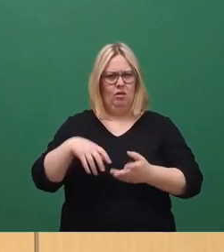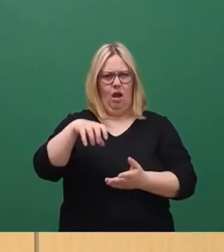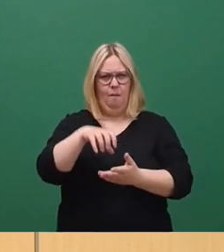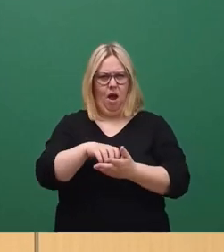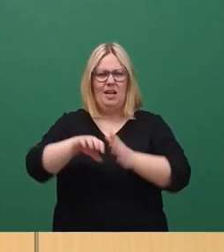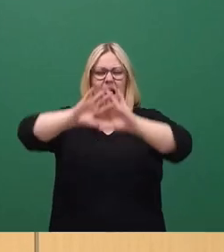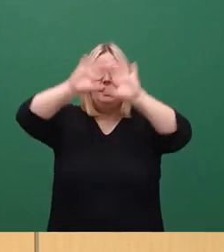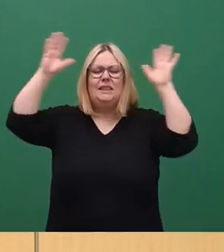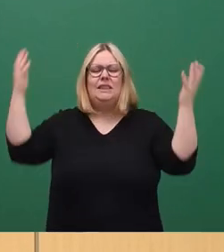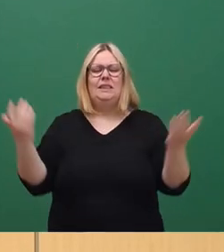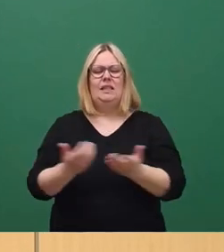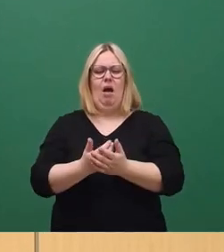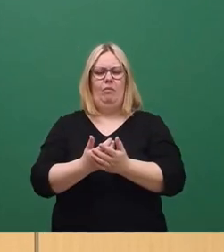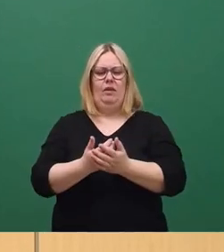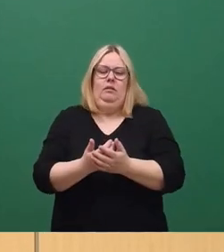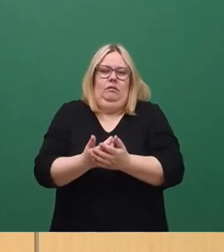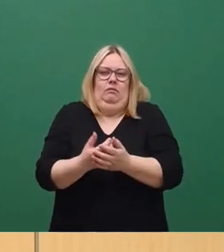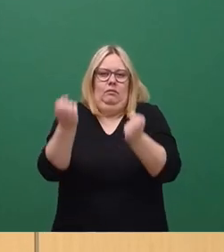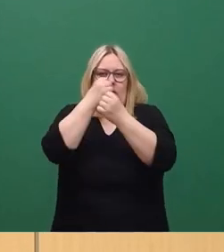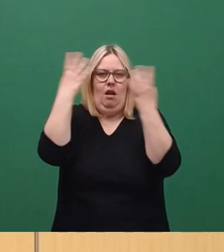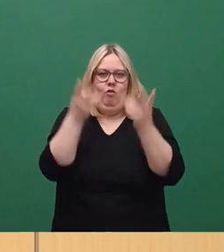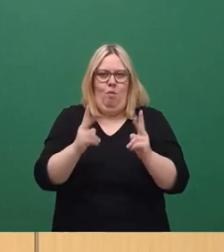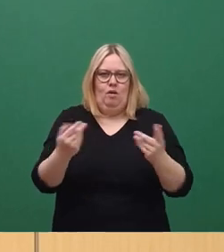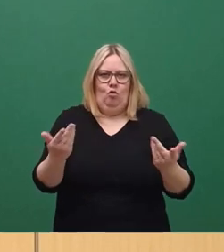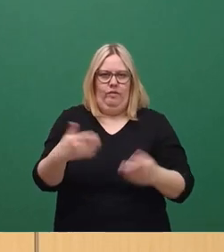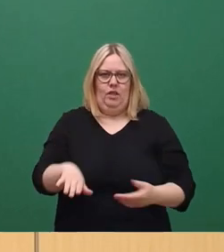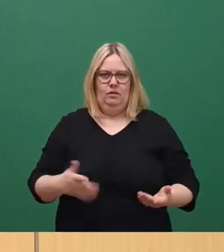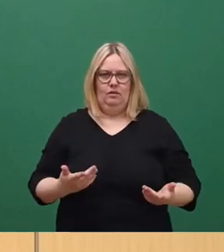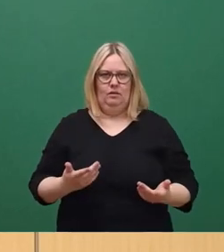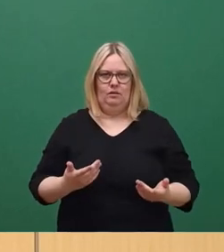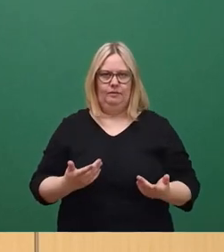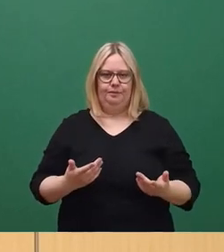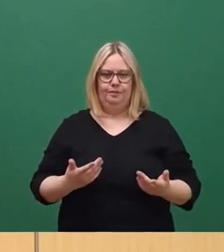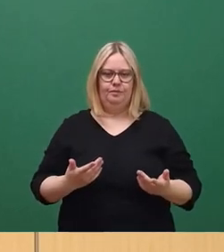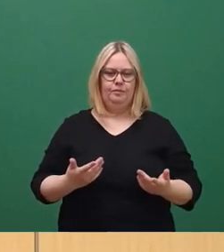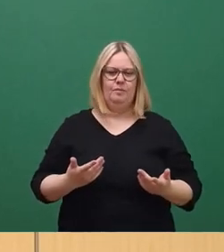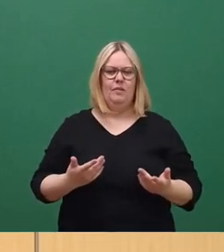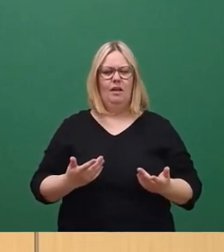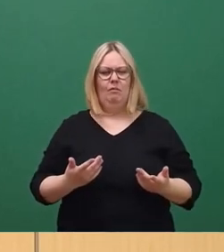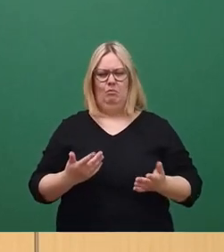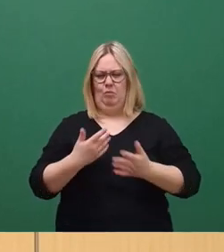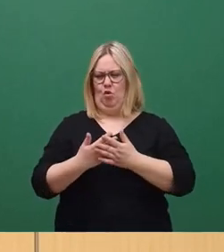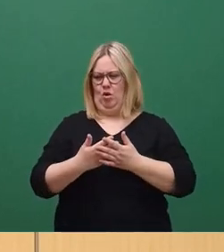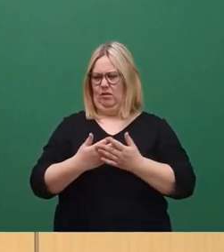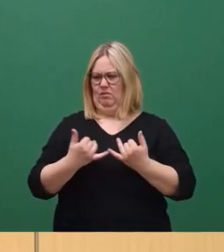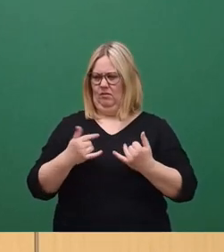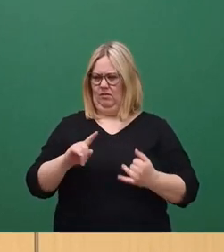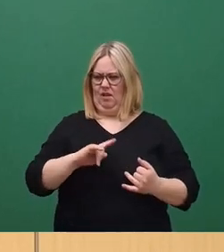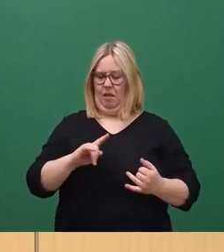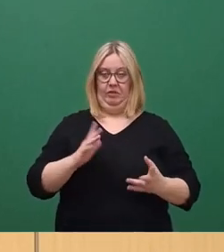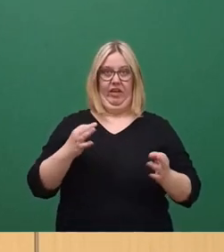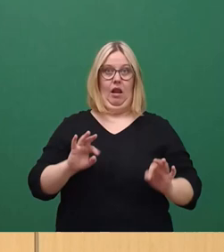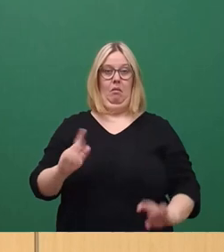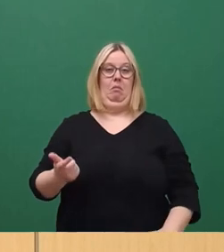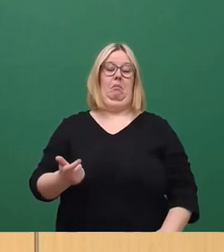Sachgesamtheit nur eine logische Konsequenz war. Insofern kann ich die Bestürzung über